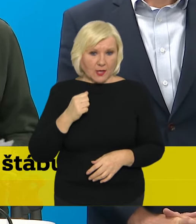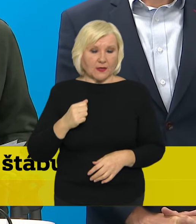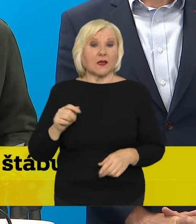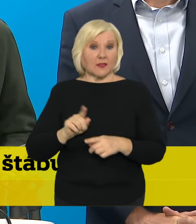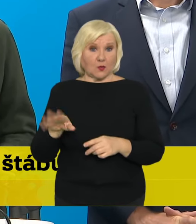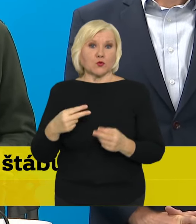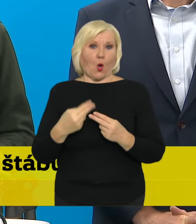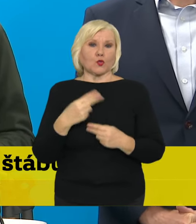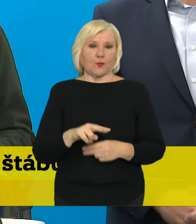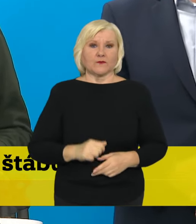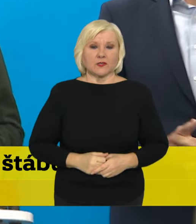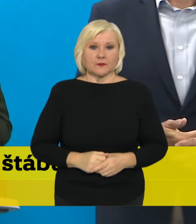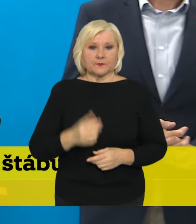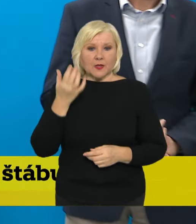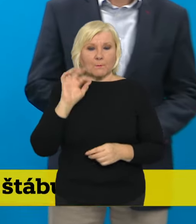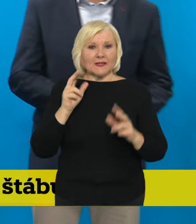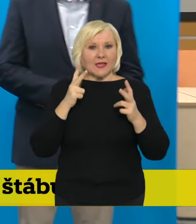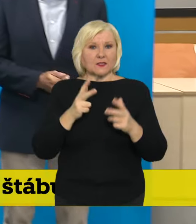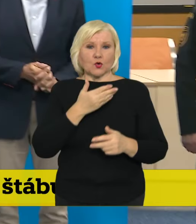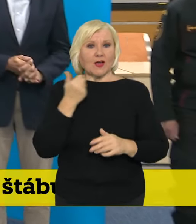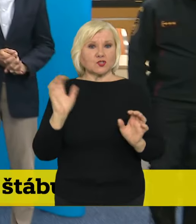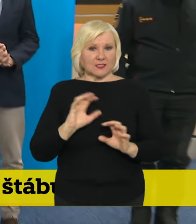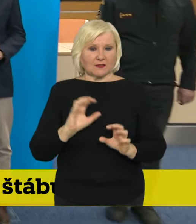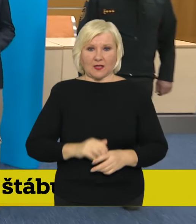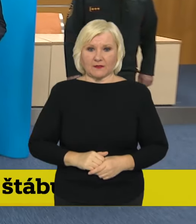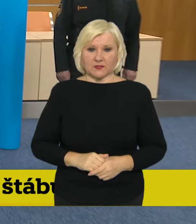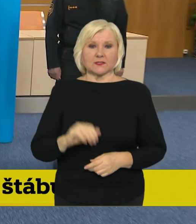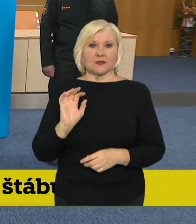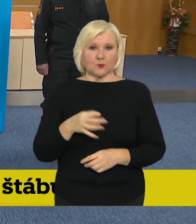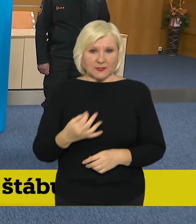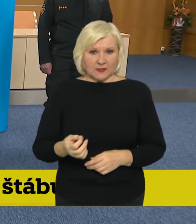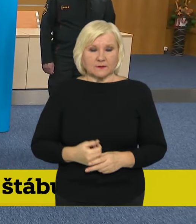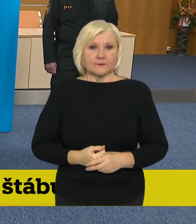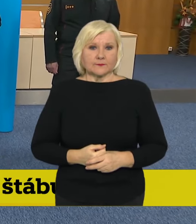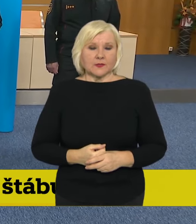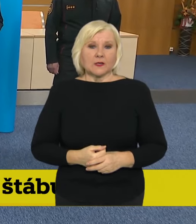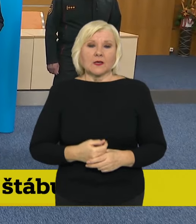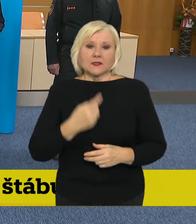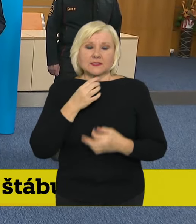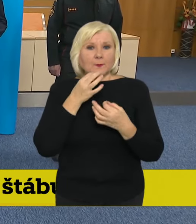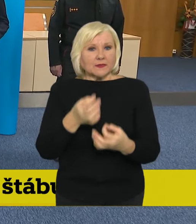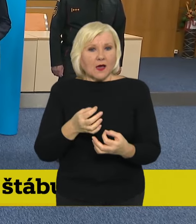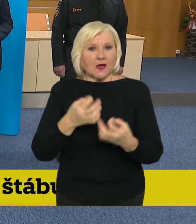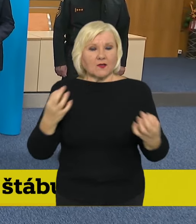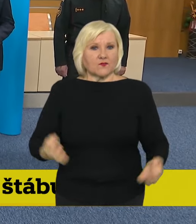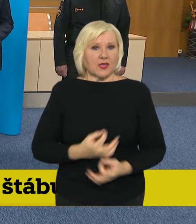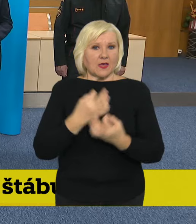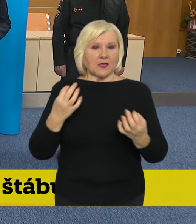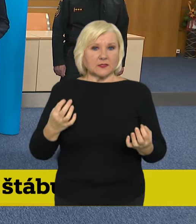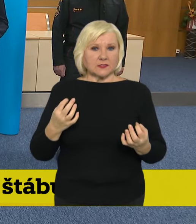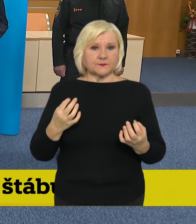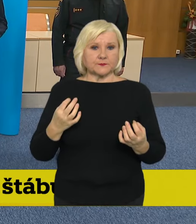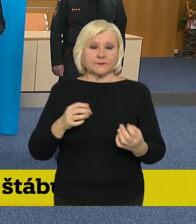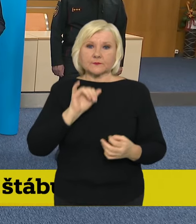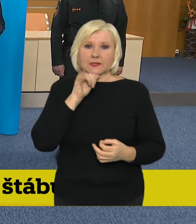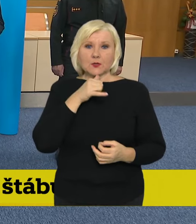otázky. Takže prosím paní Línkovou z České televize. Dobrý den, Karolina Línková, Česká televize. Abych se chtěla zeptat ještě na vlastně jeho